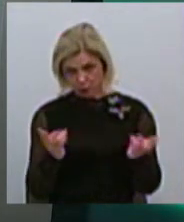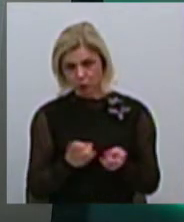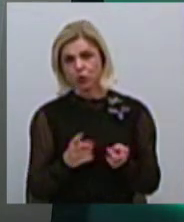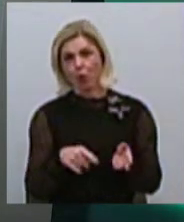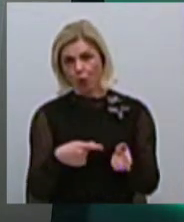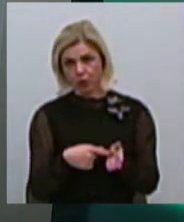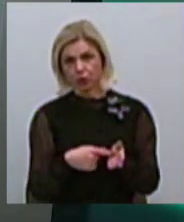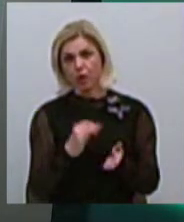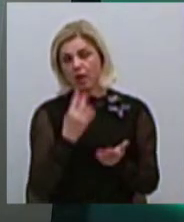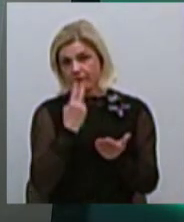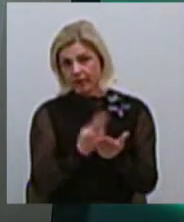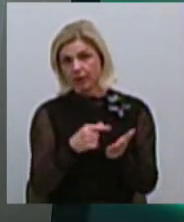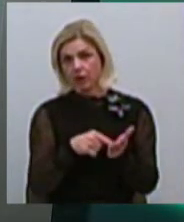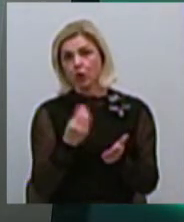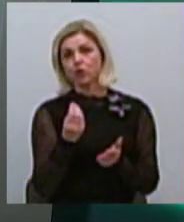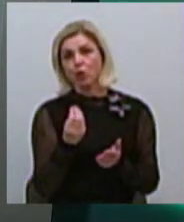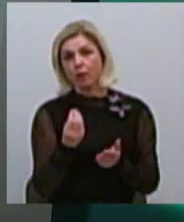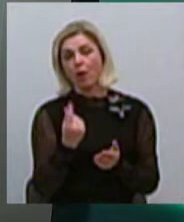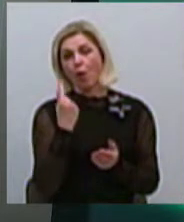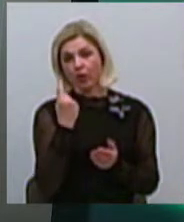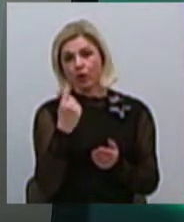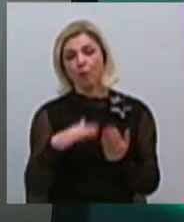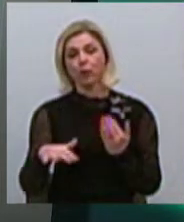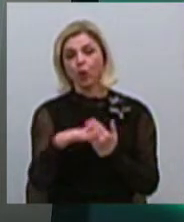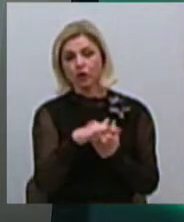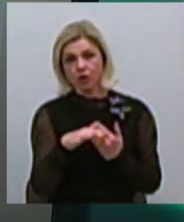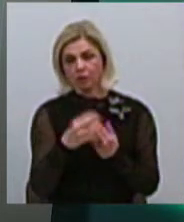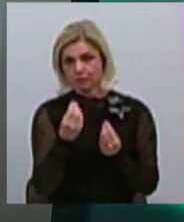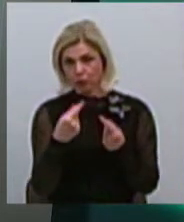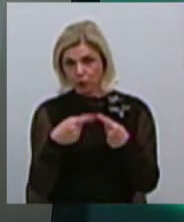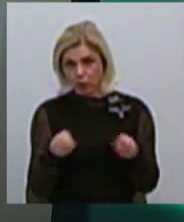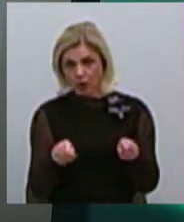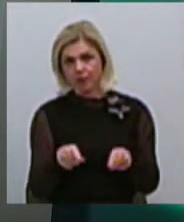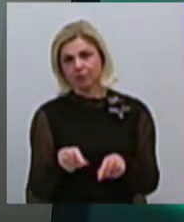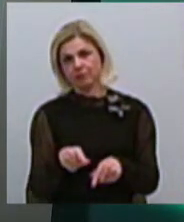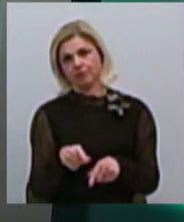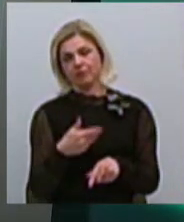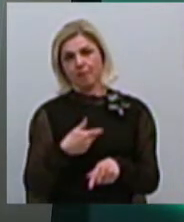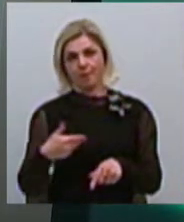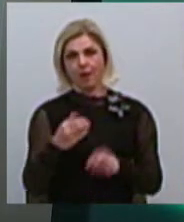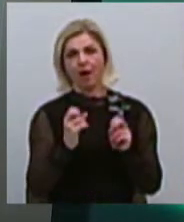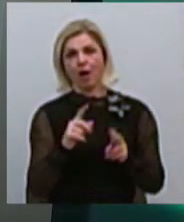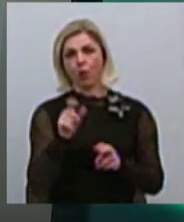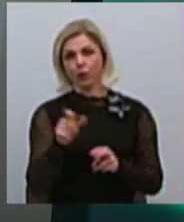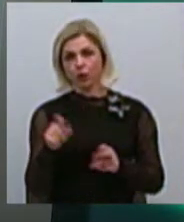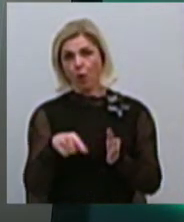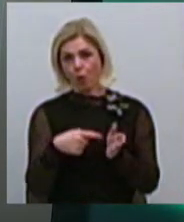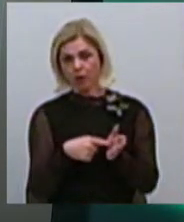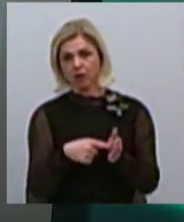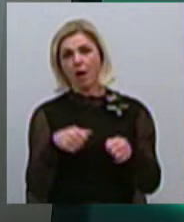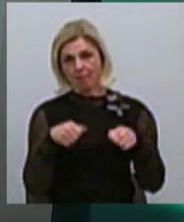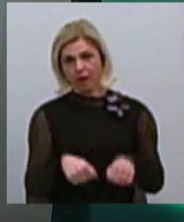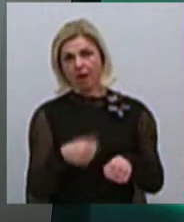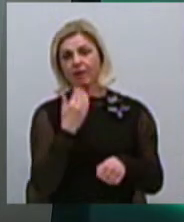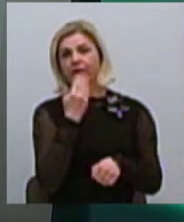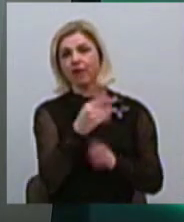городу, да. І видим, що стоимость єдиниці, ну, другая. Ми з вами, як горожані, маємо право задати вопрос, в тому числі